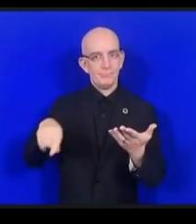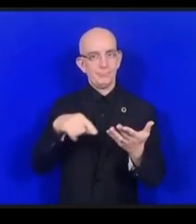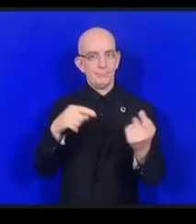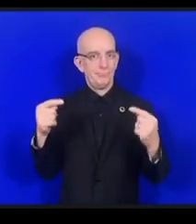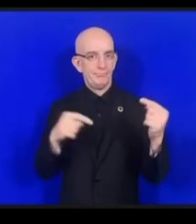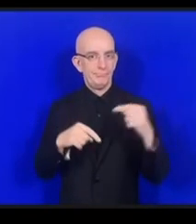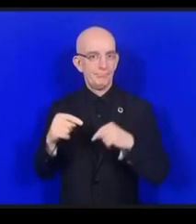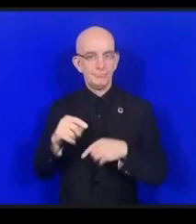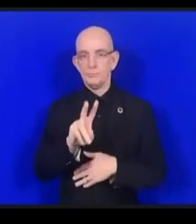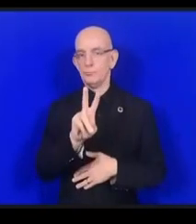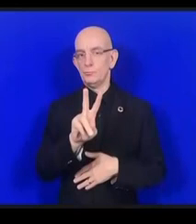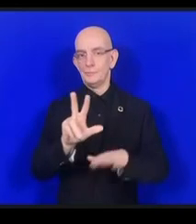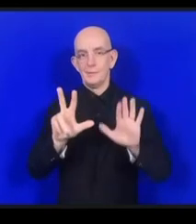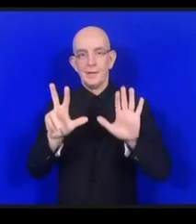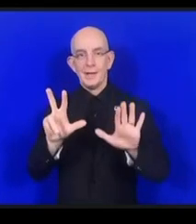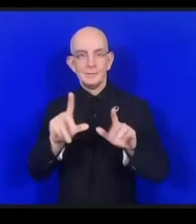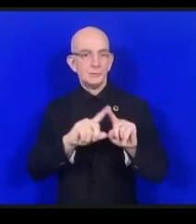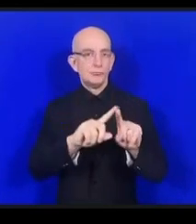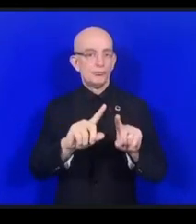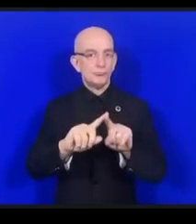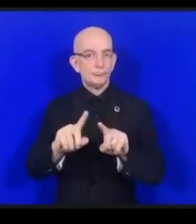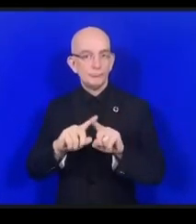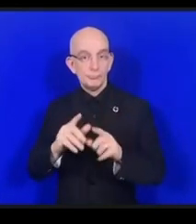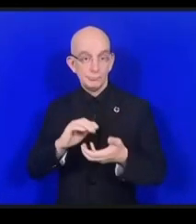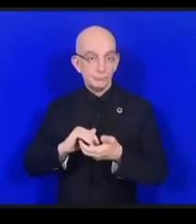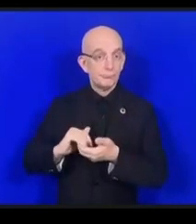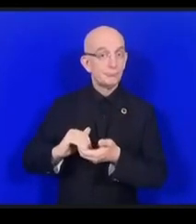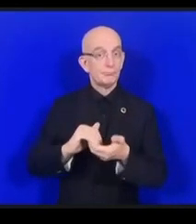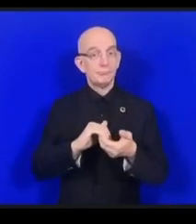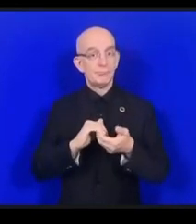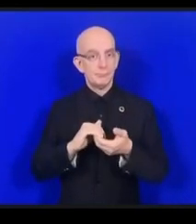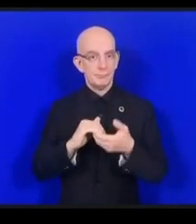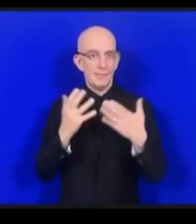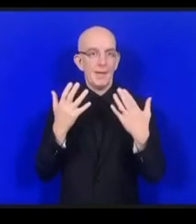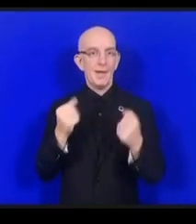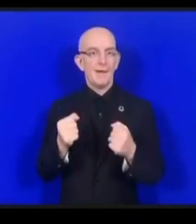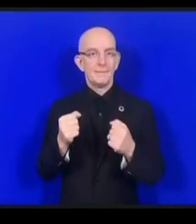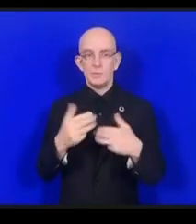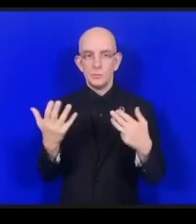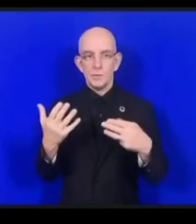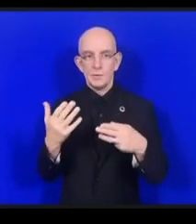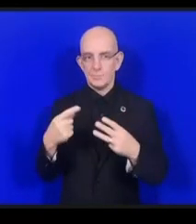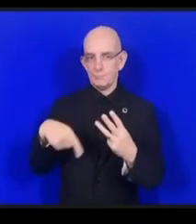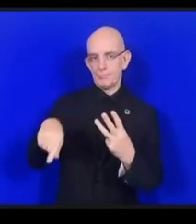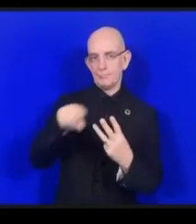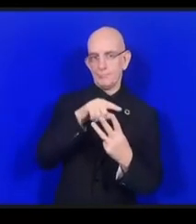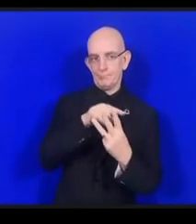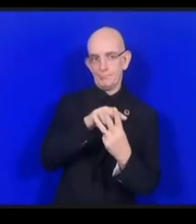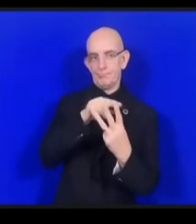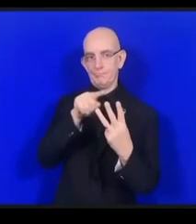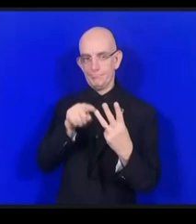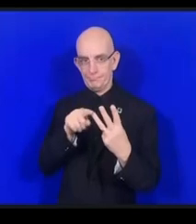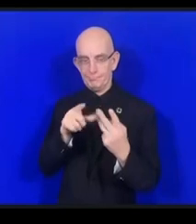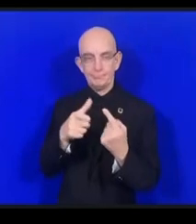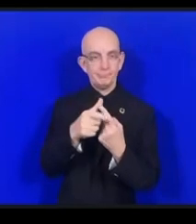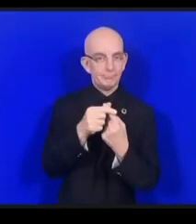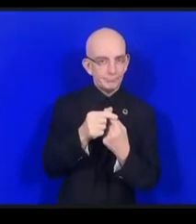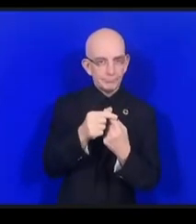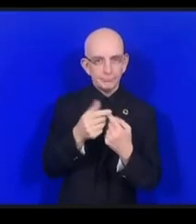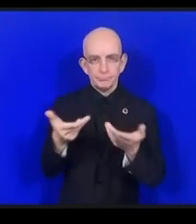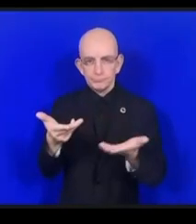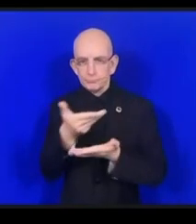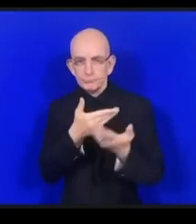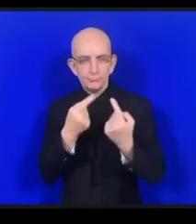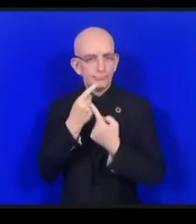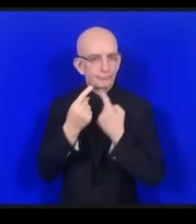D'abord, elles s'occupent, toutes d'une manière ou d'une autre, des questions sur les droits de l'homme, en s